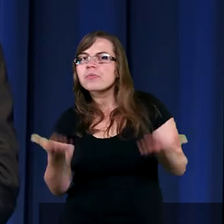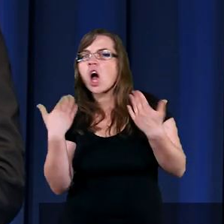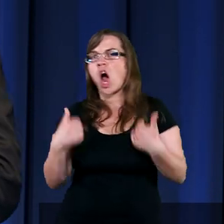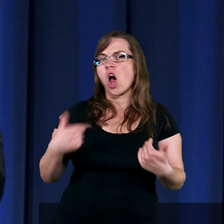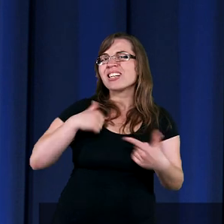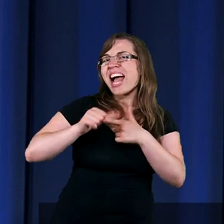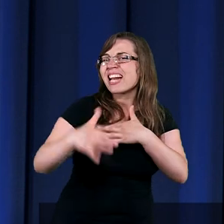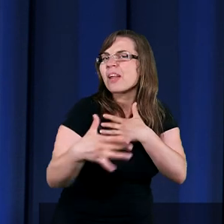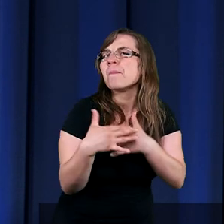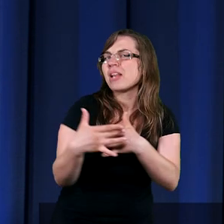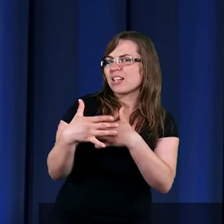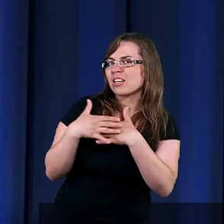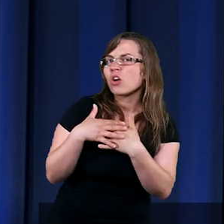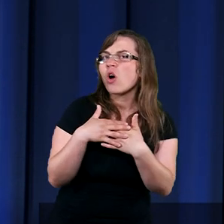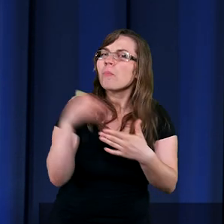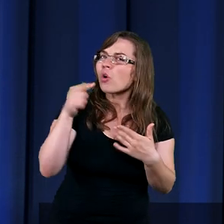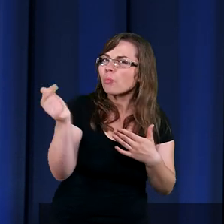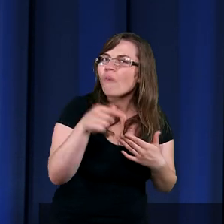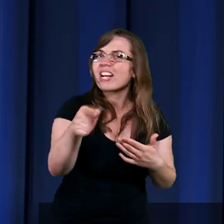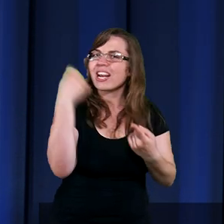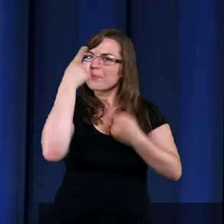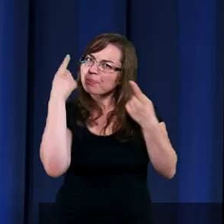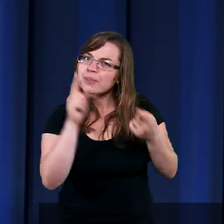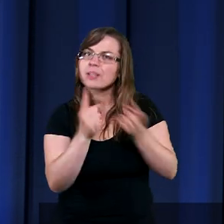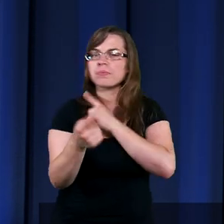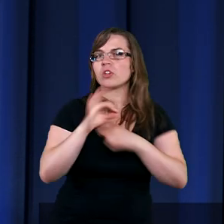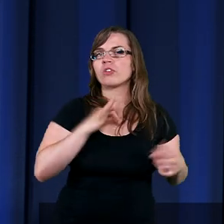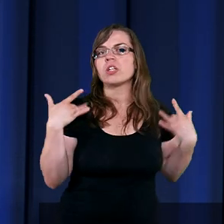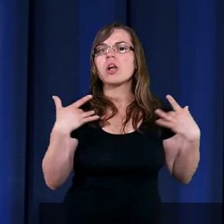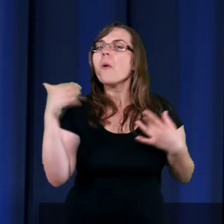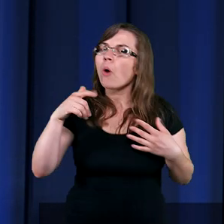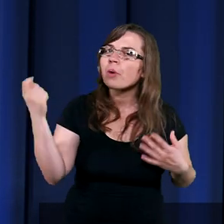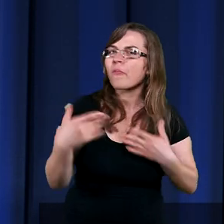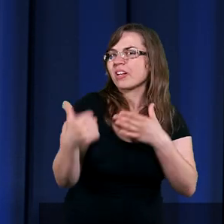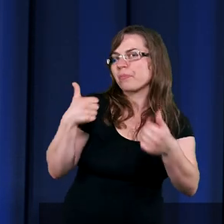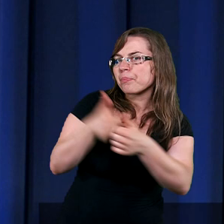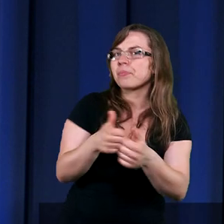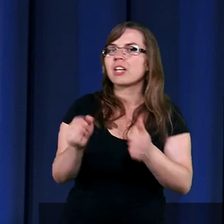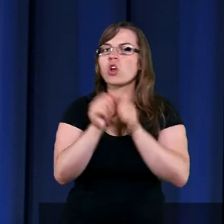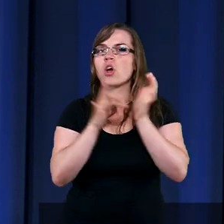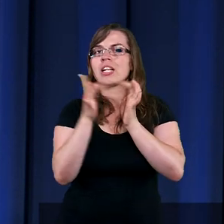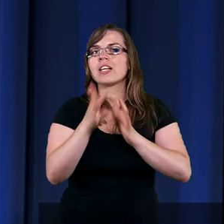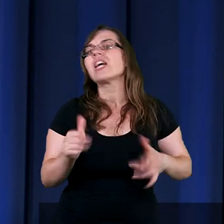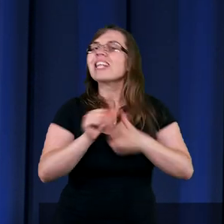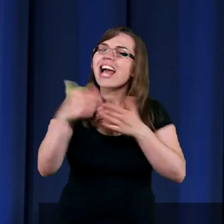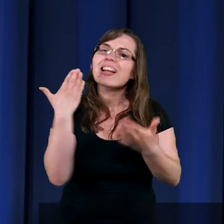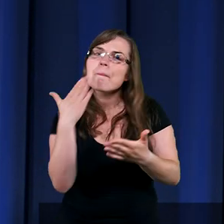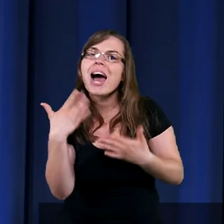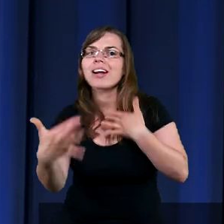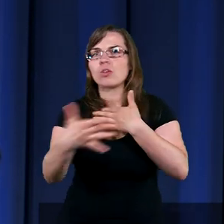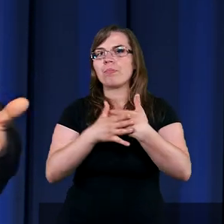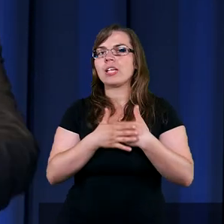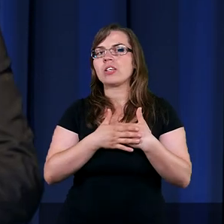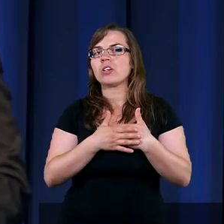blisko, że może powinieneś zdjąć sandały. Może powinieneś zdjąć sandały. Bo jestem bardzo blisko koło Ciebie.